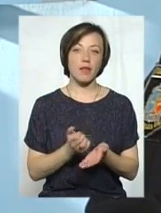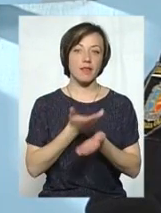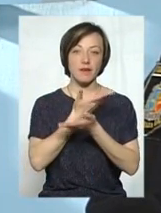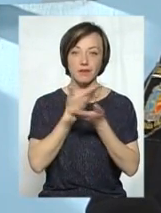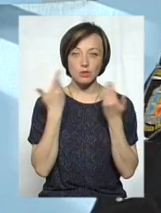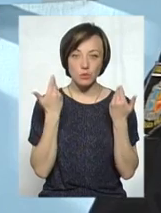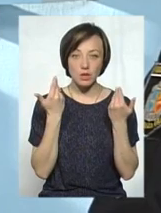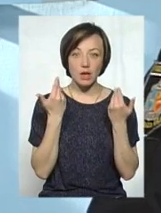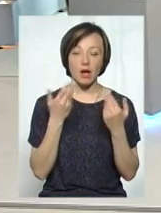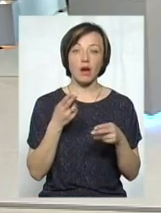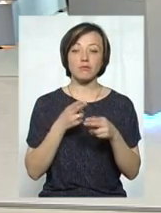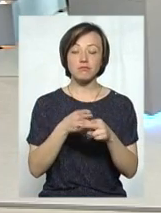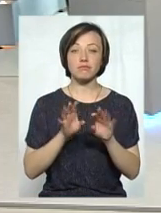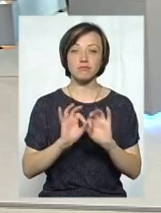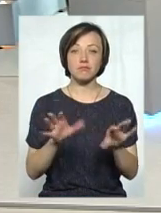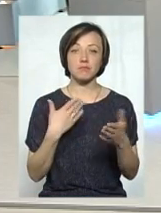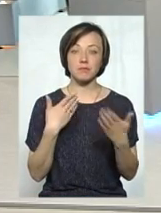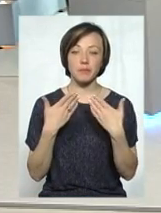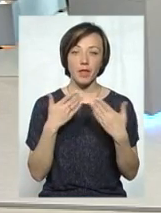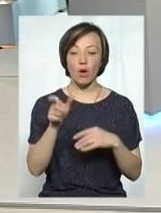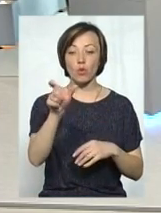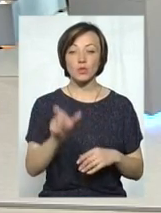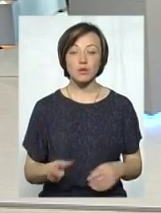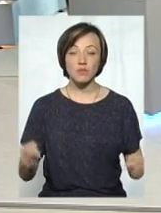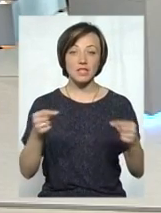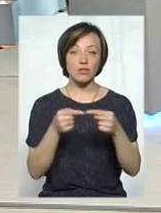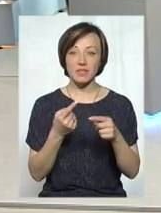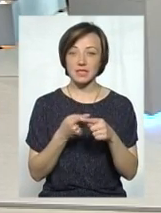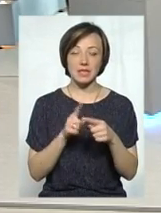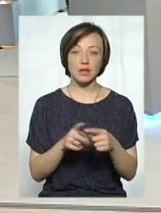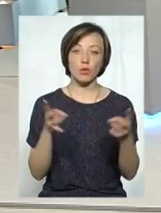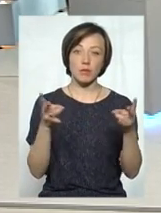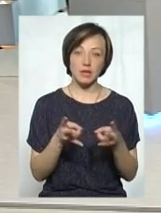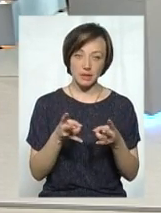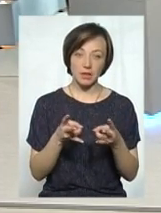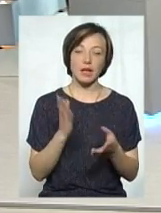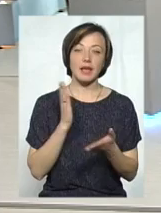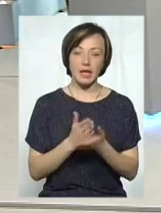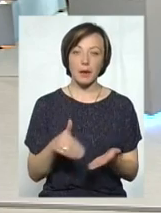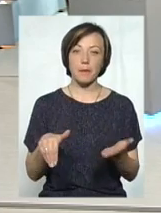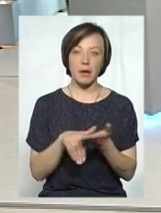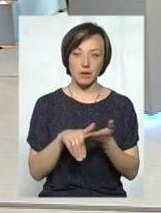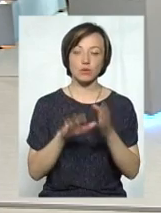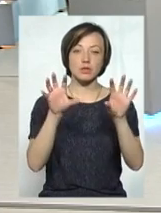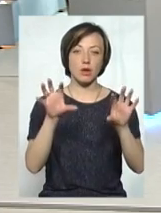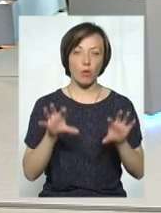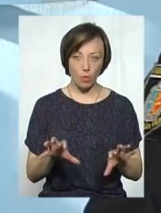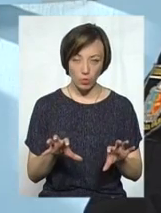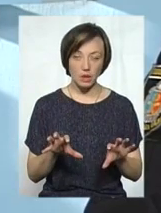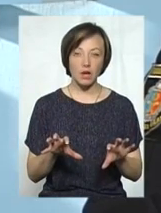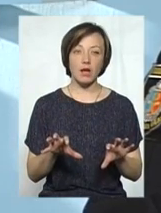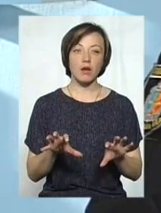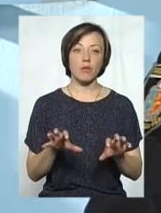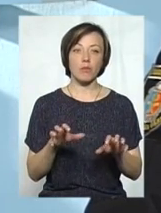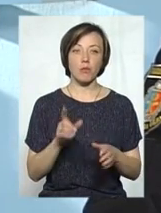проводить профілактичні заходи, бо тому, що особу встановити, це необхідно, є методи, є законні методи, відповідно